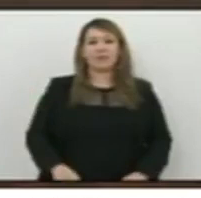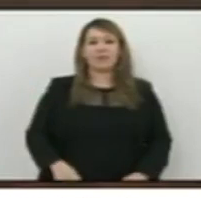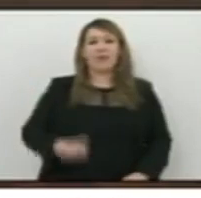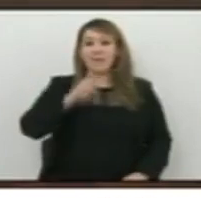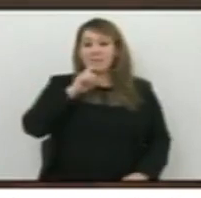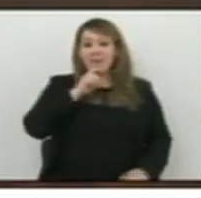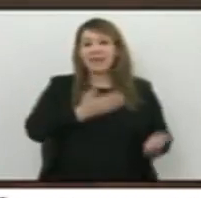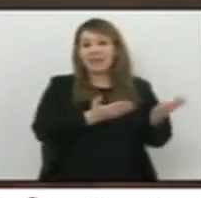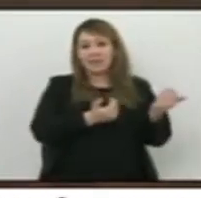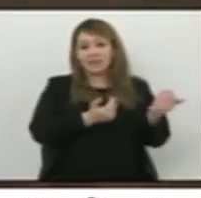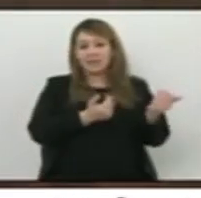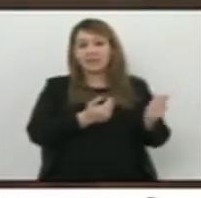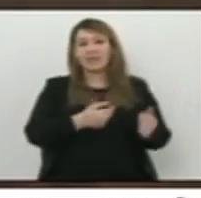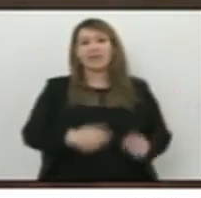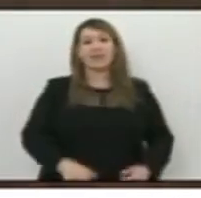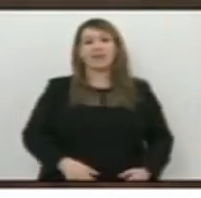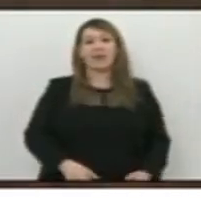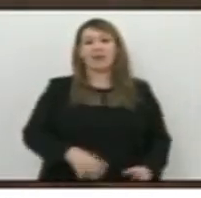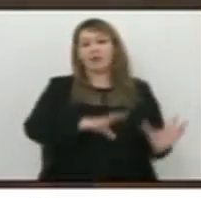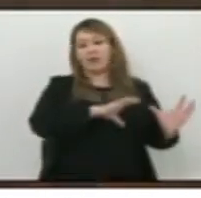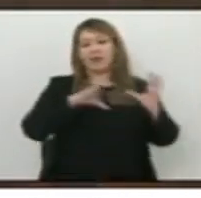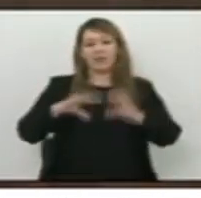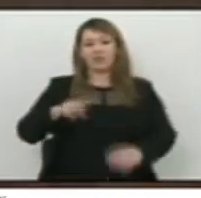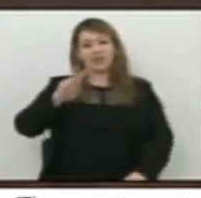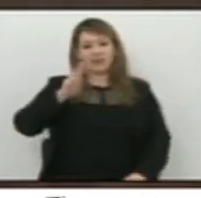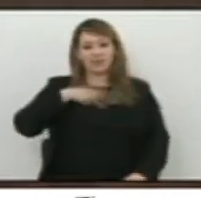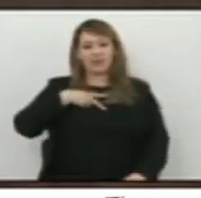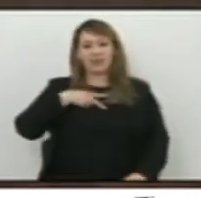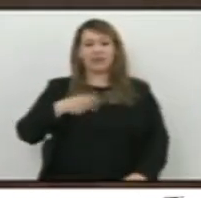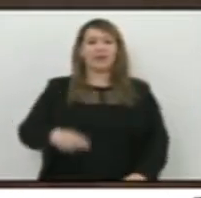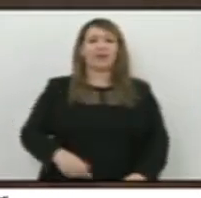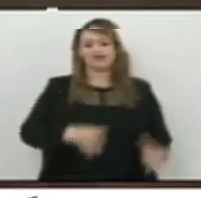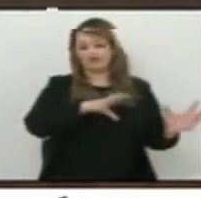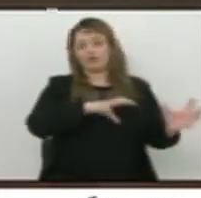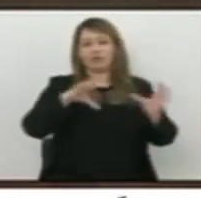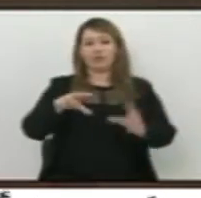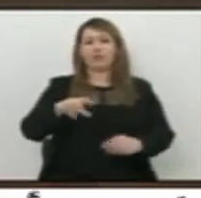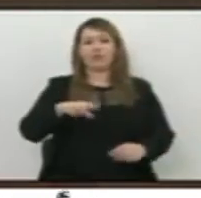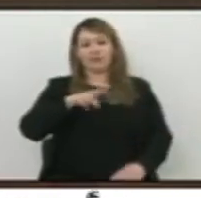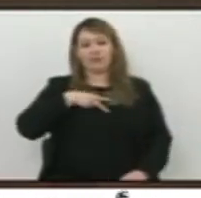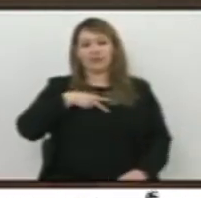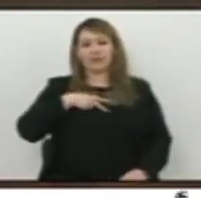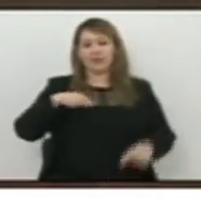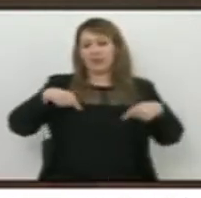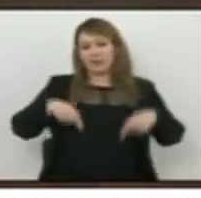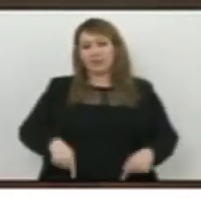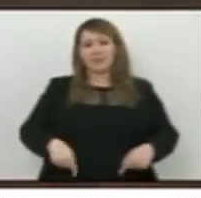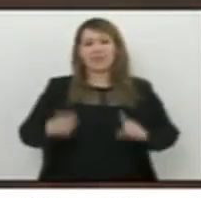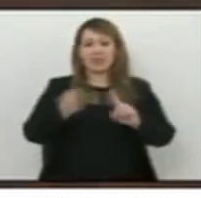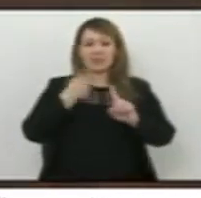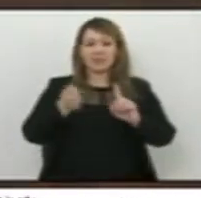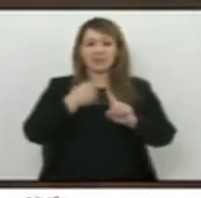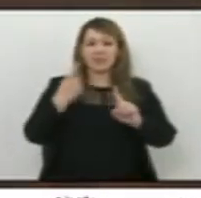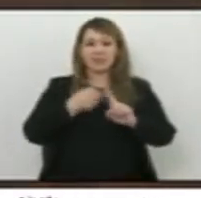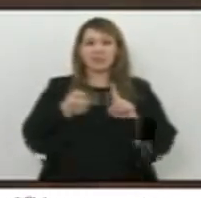باش يكون عندنا الجهاز معلوماتي كامل على حسب الحكومة لازم يكون جهاز